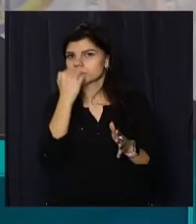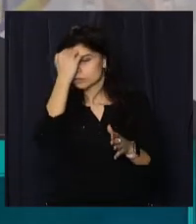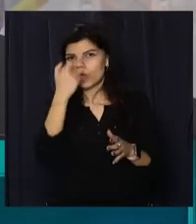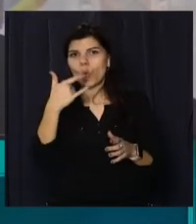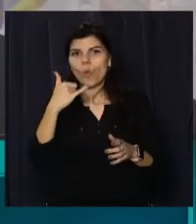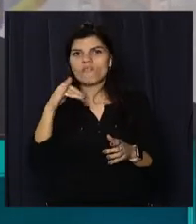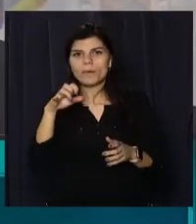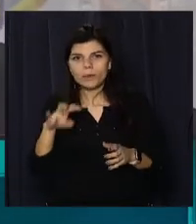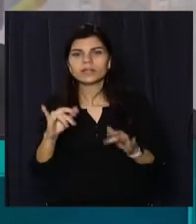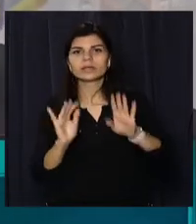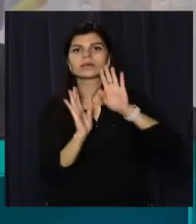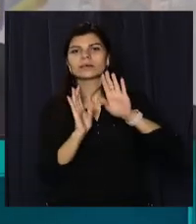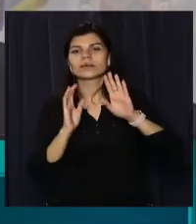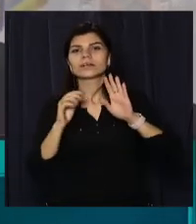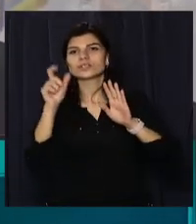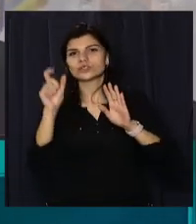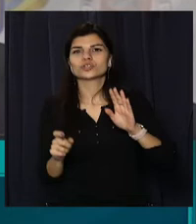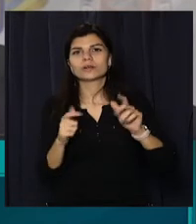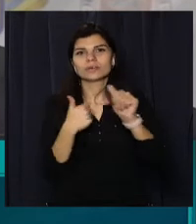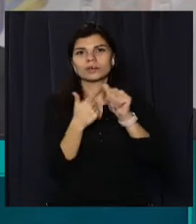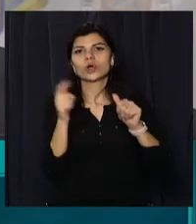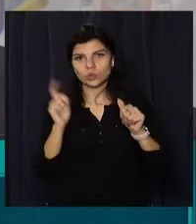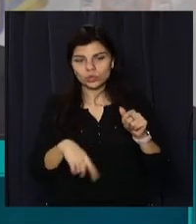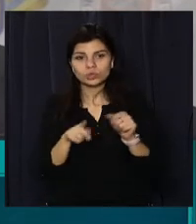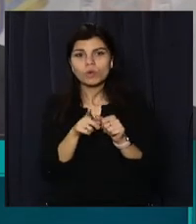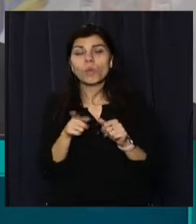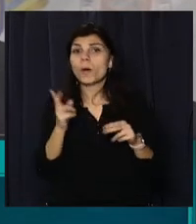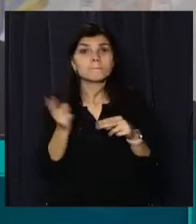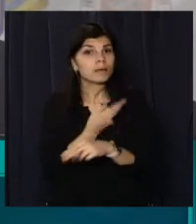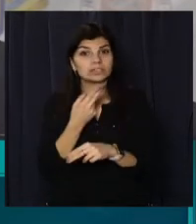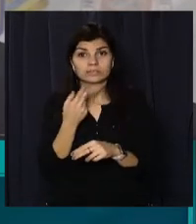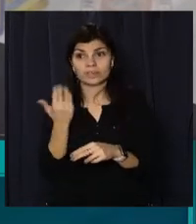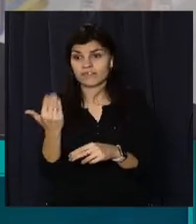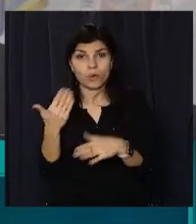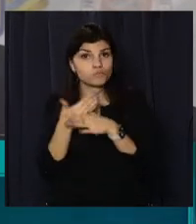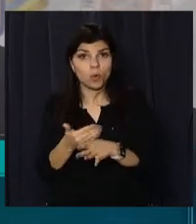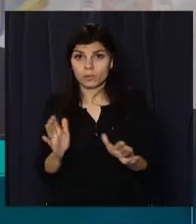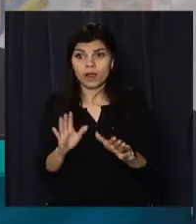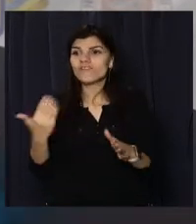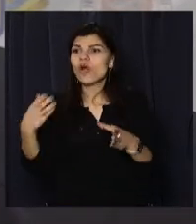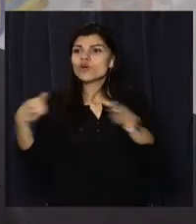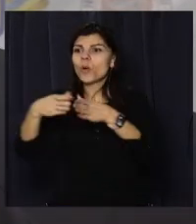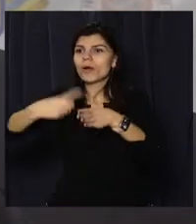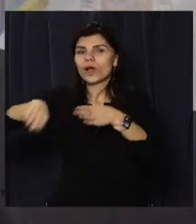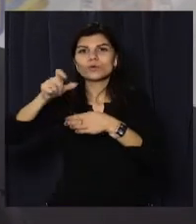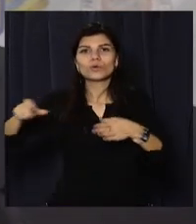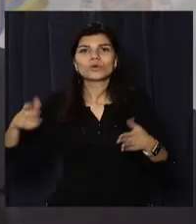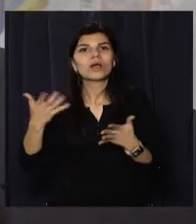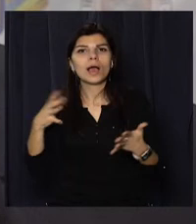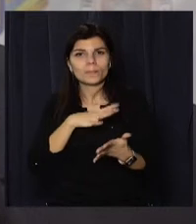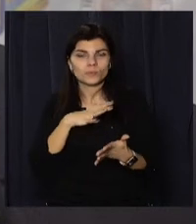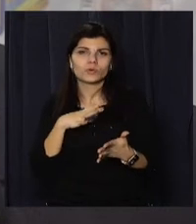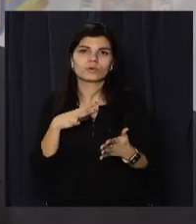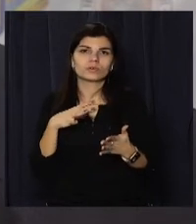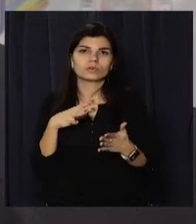председателя обласного совєту Дніпропетровської області, тому що без допомоги його і тих людей, які являлись у нас тут